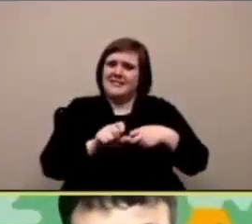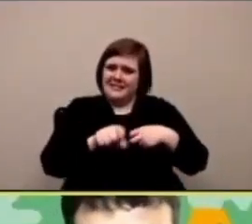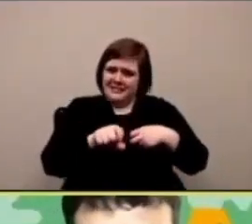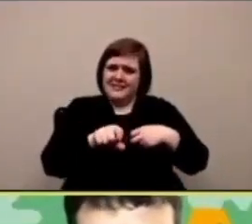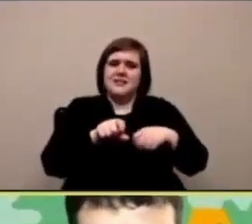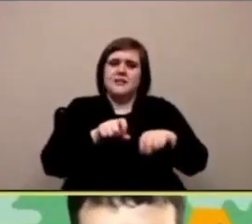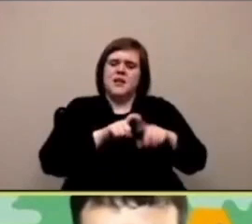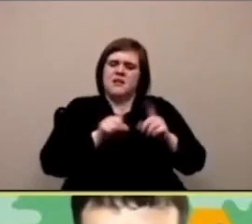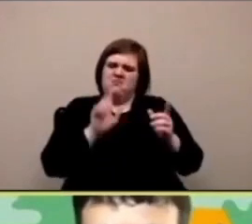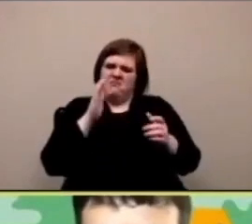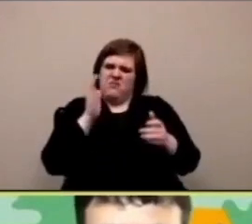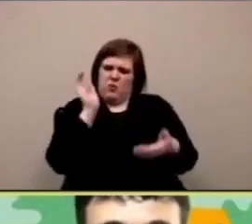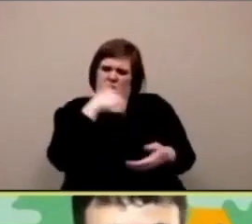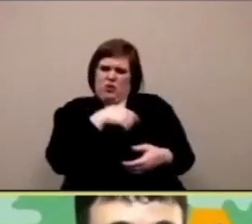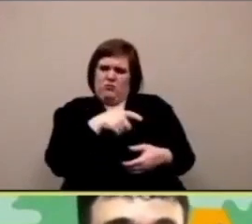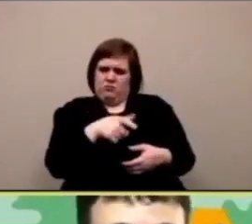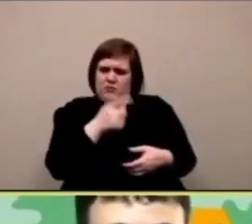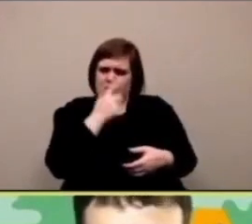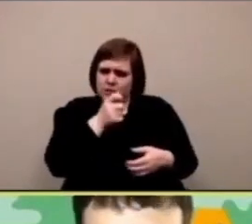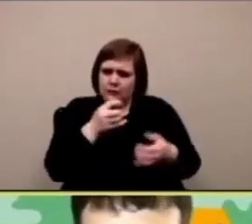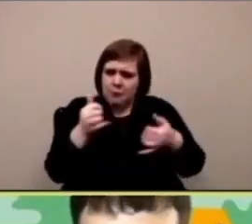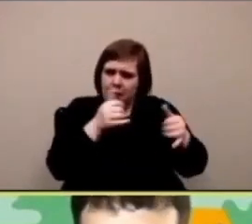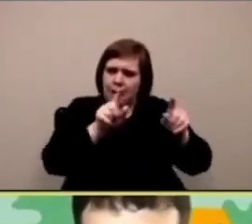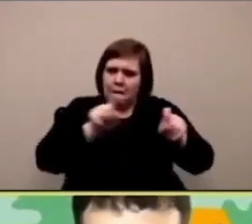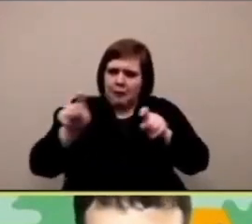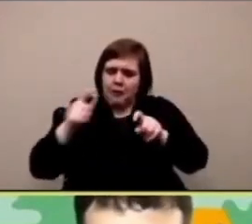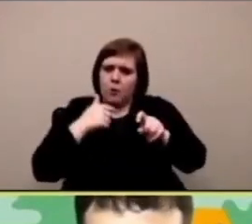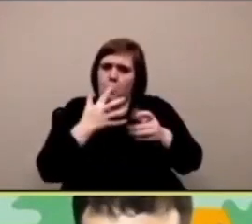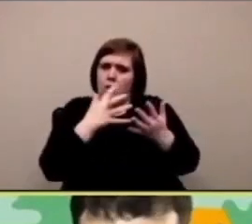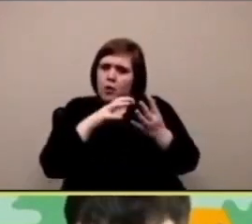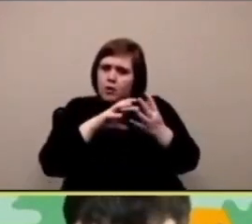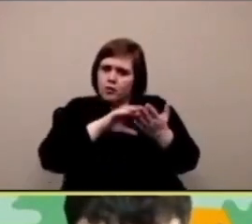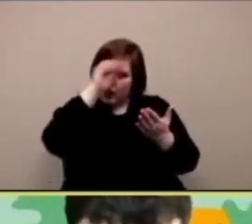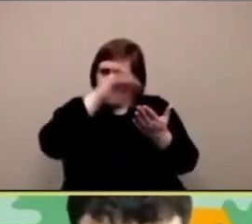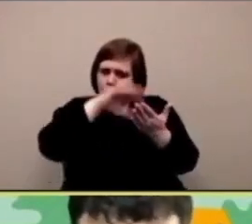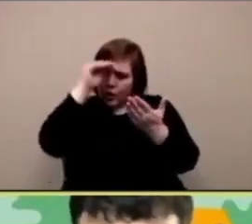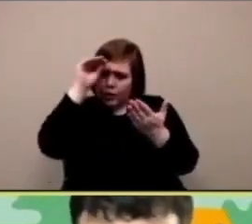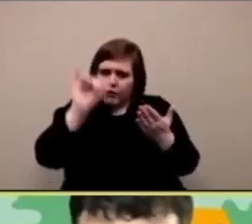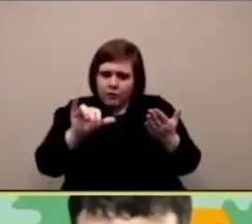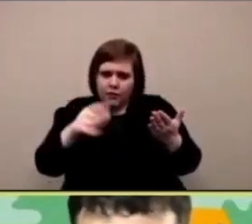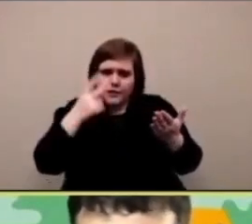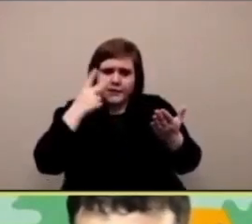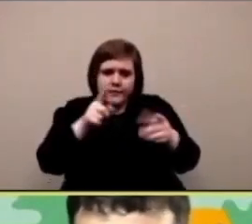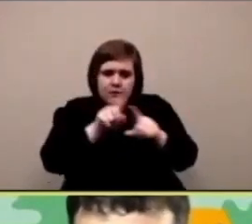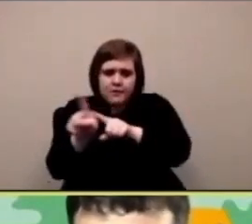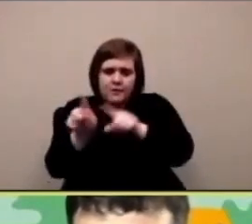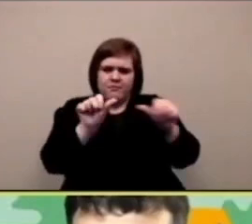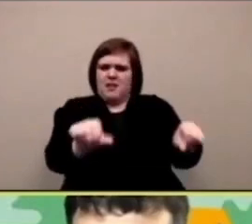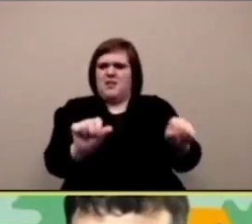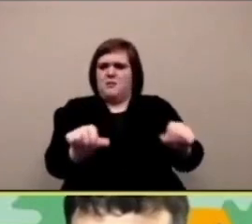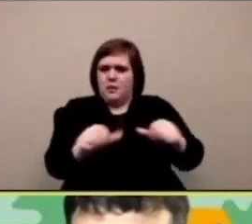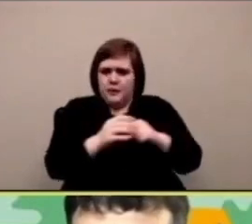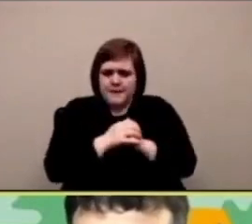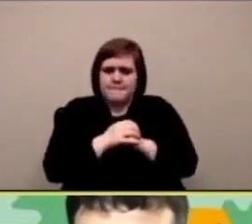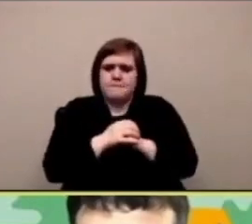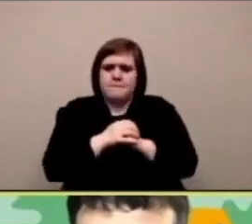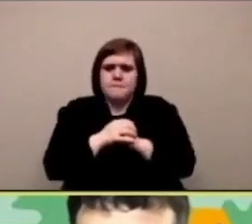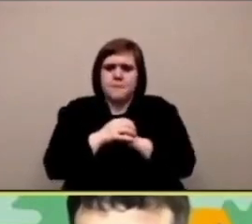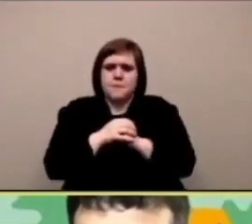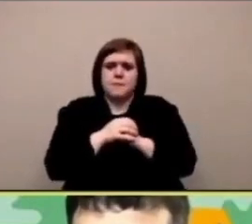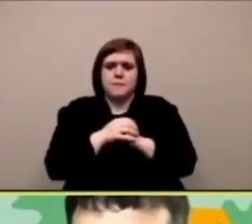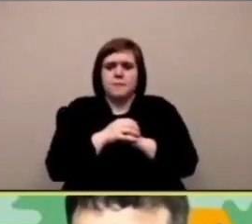lab questa è'estensione fisica non abbiamo finito ci sono altri box o errori è interessante